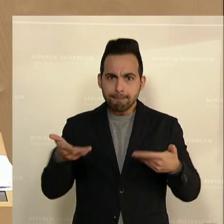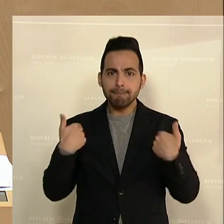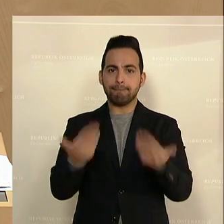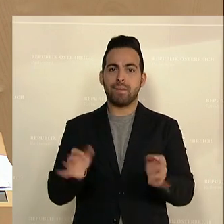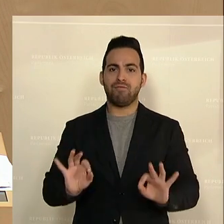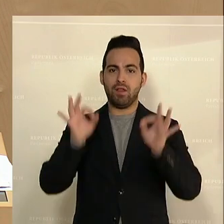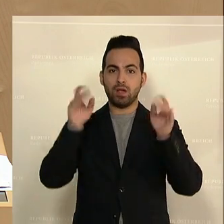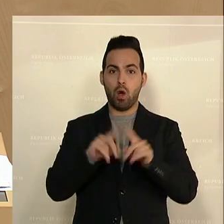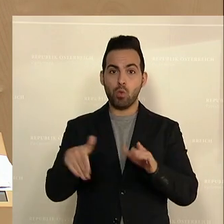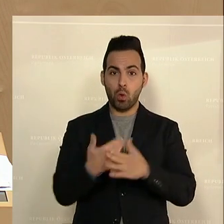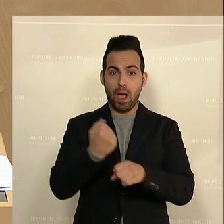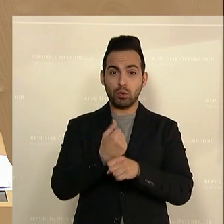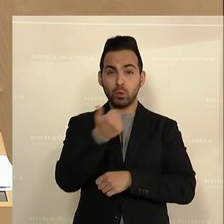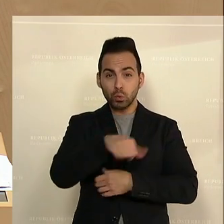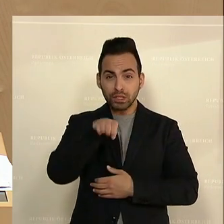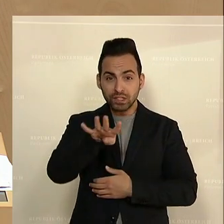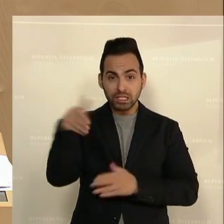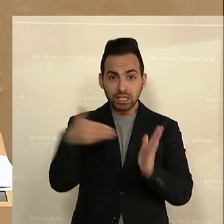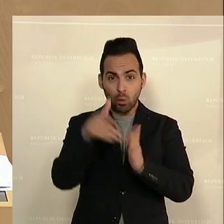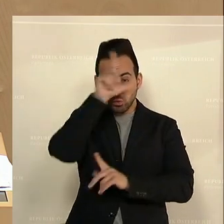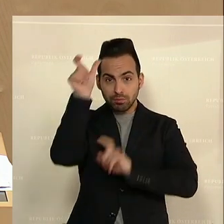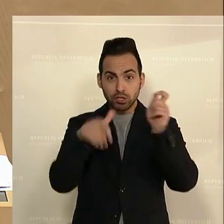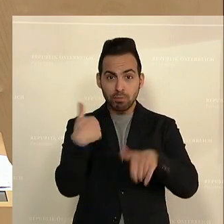möglich gemacht, dass sie einen neuen Job finden. 114.000 Menschen.